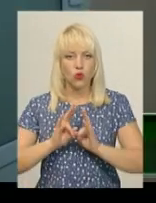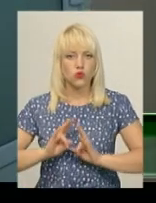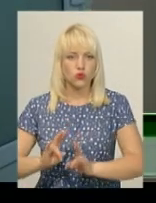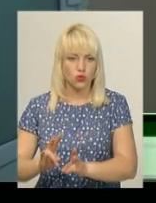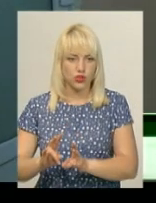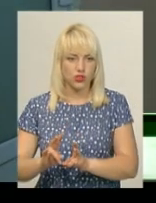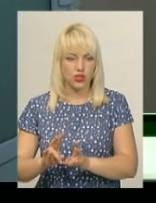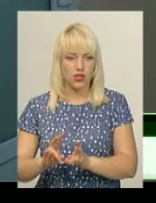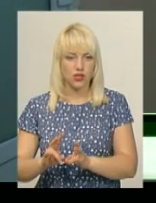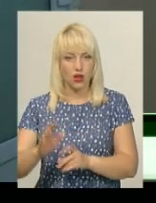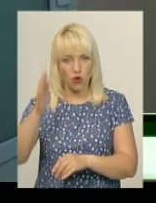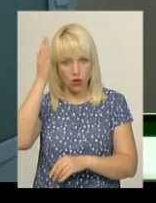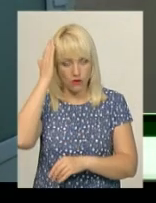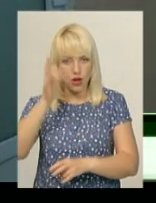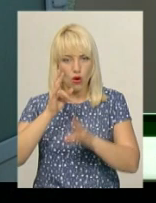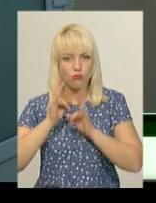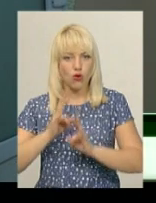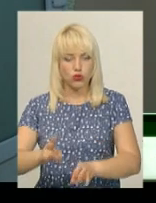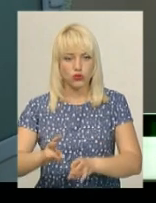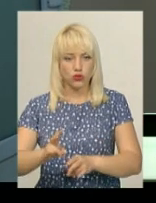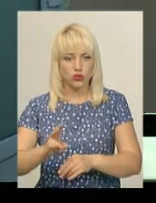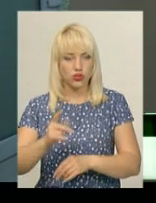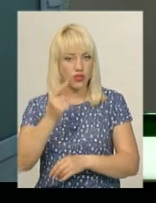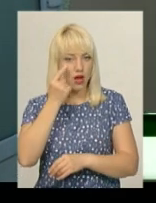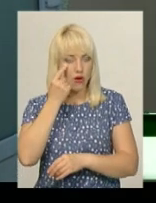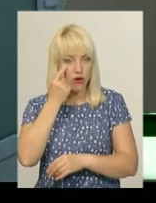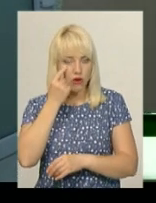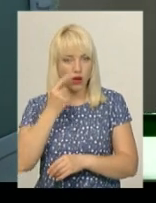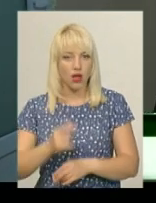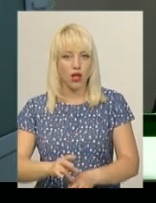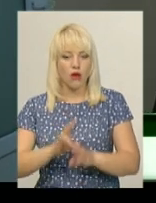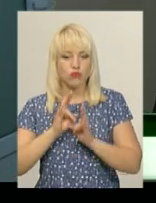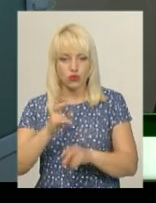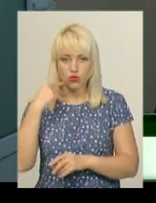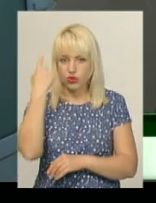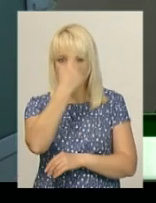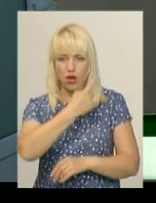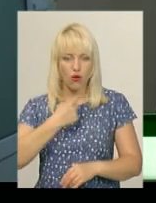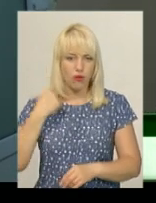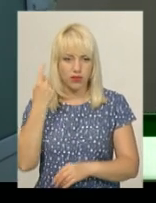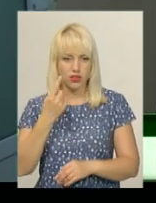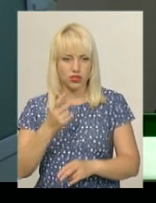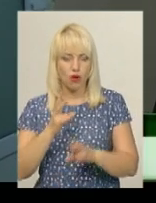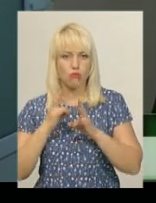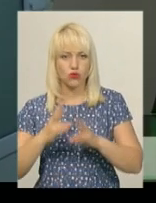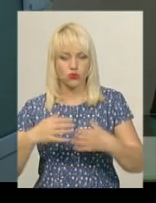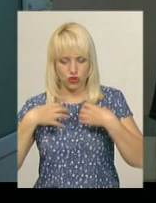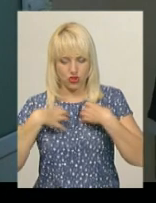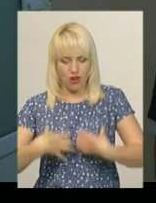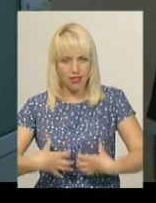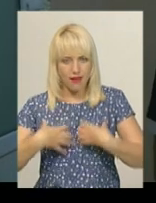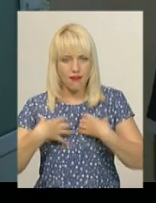Пошкодження голови, пошкодження рогівки ока, пошкодження обличчя, пошкодження легені,